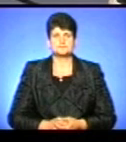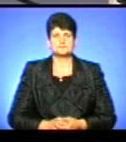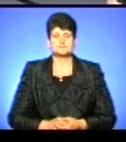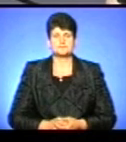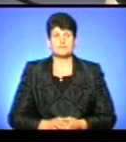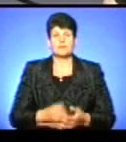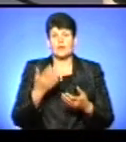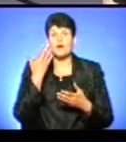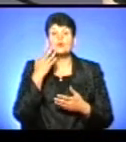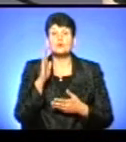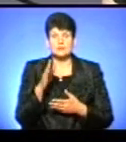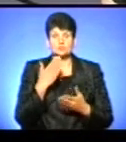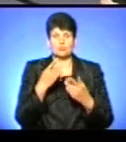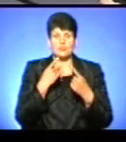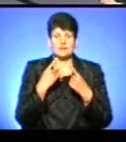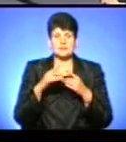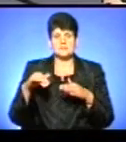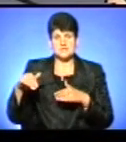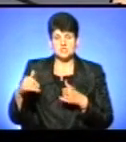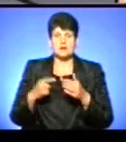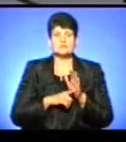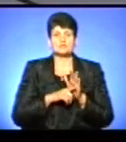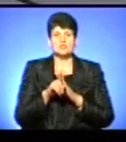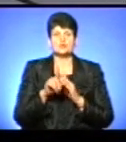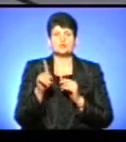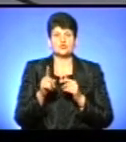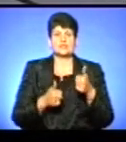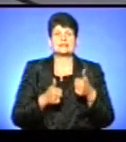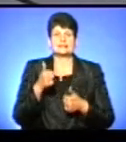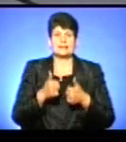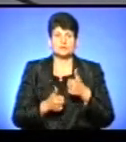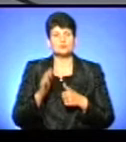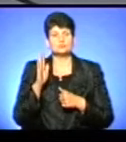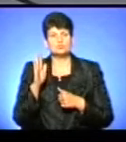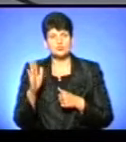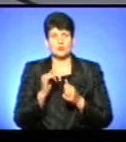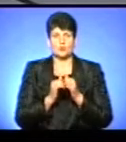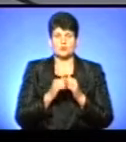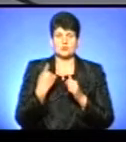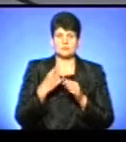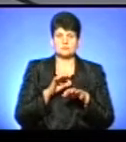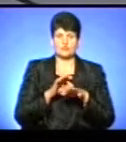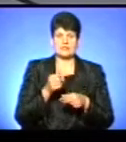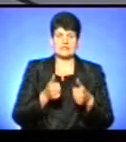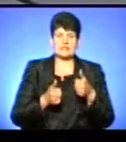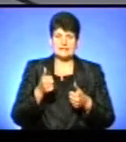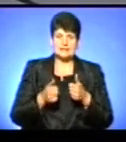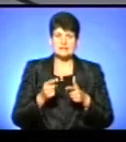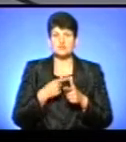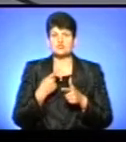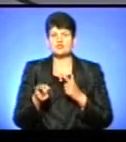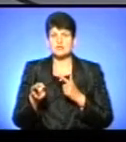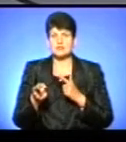Ну, то, власне, коли саме будемо говорити пізніше, але спочатку щодо тендеру. Чи буде кожна область проводити тендер, чи, власне,